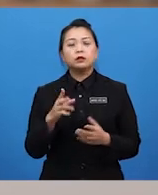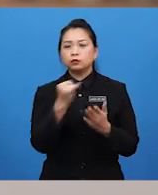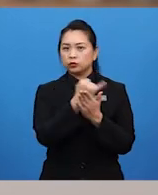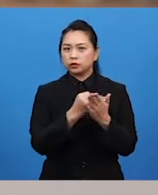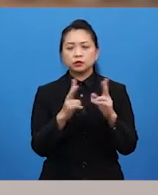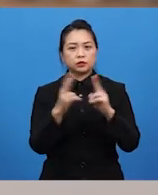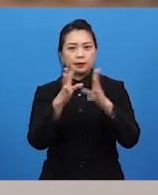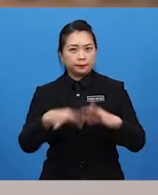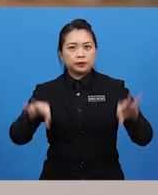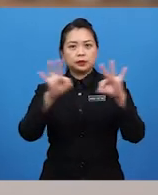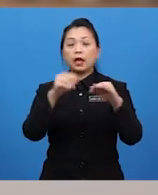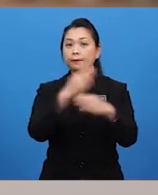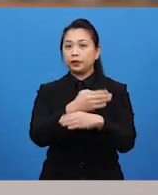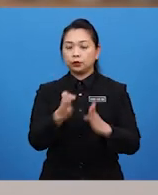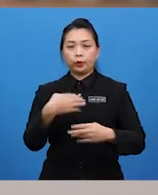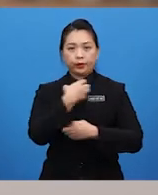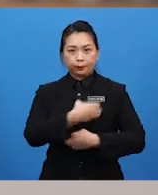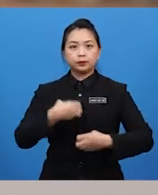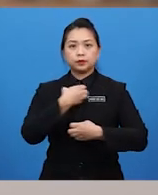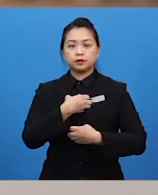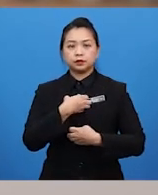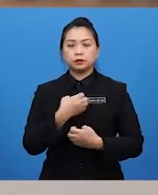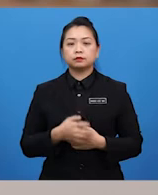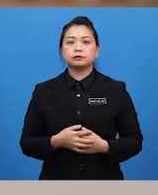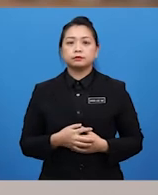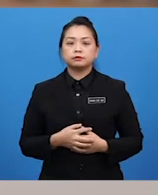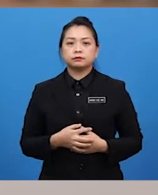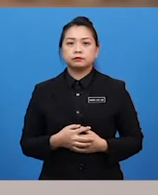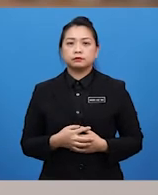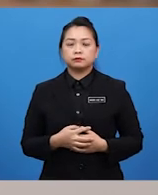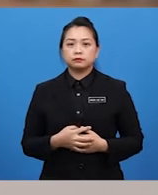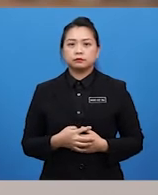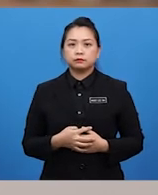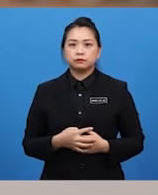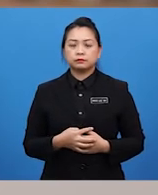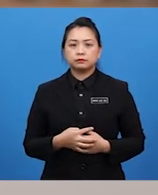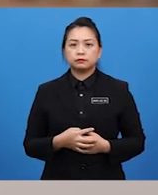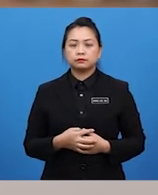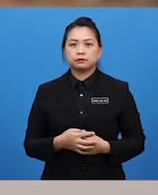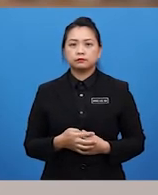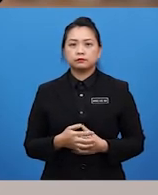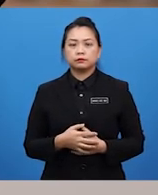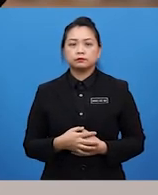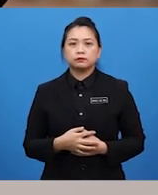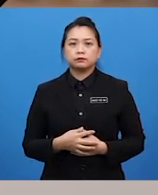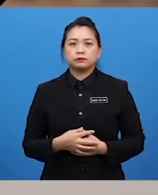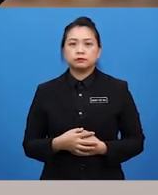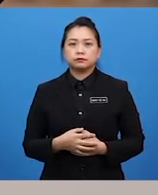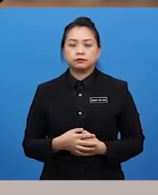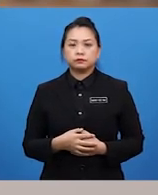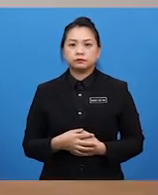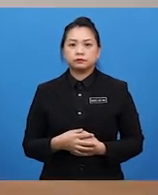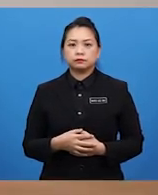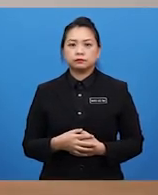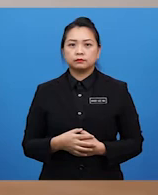dalam mementuk emosi kita. Dan sebenarnya ia juga mempunyai peranan dalam seni visual itu sendiri. Tepat,